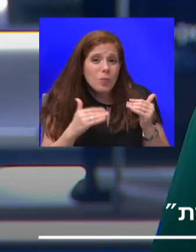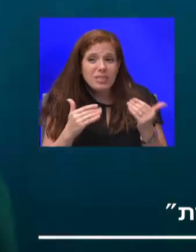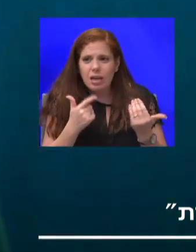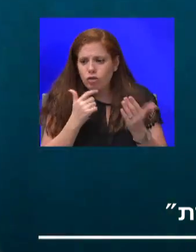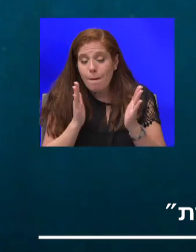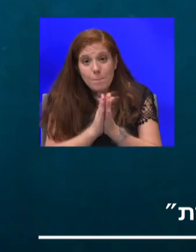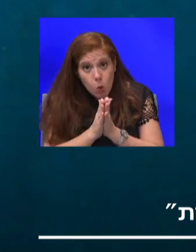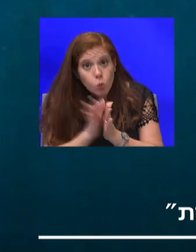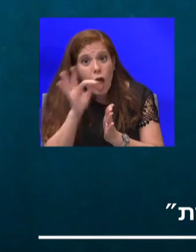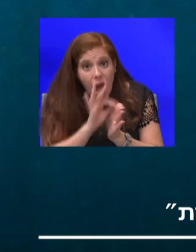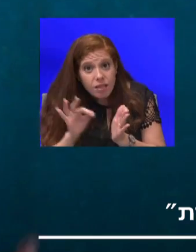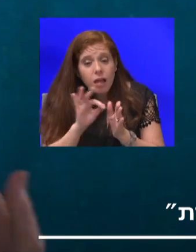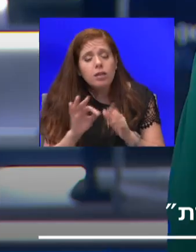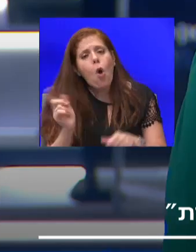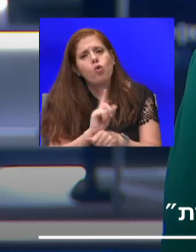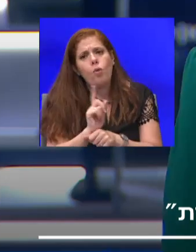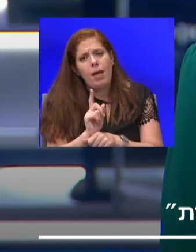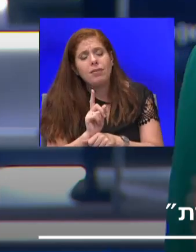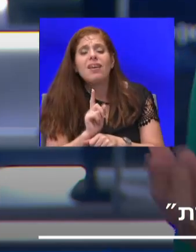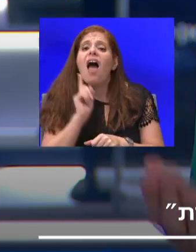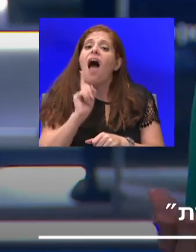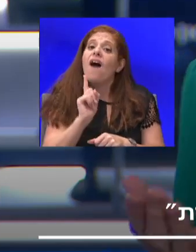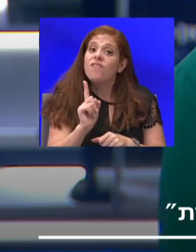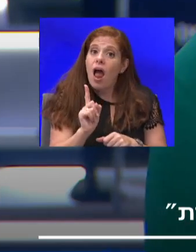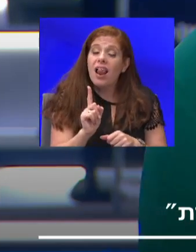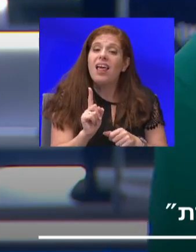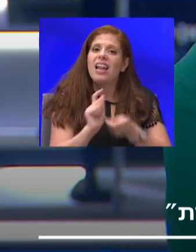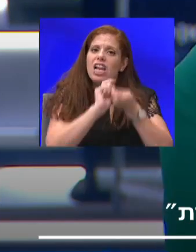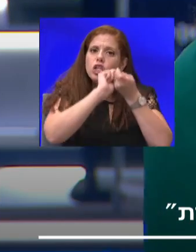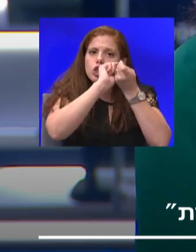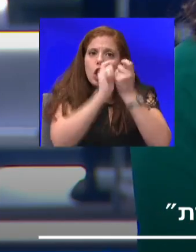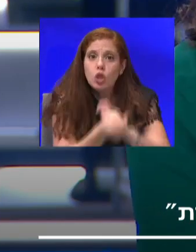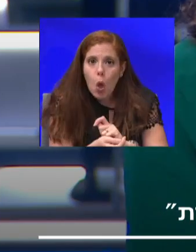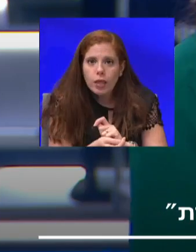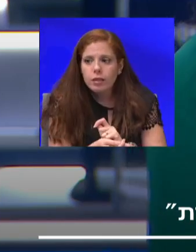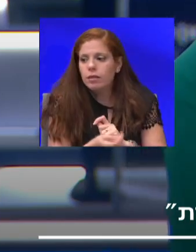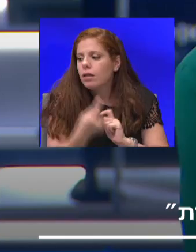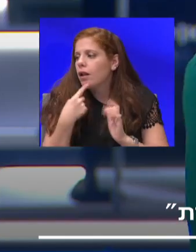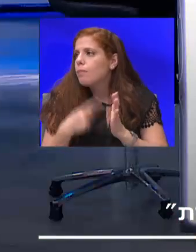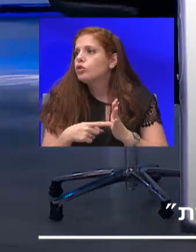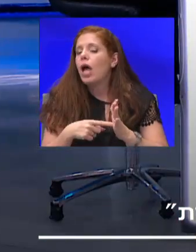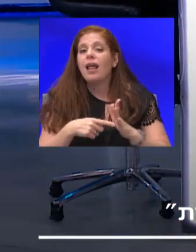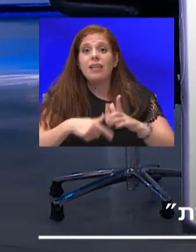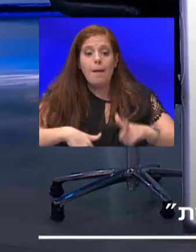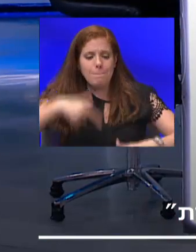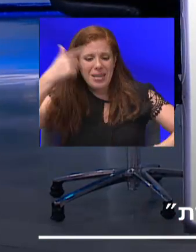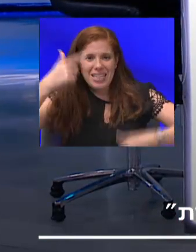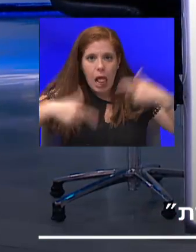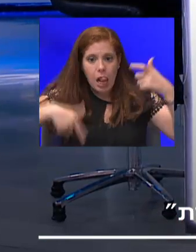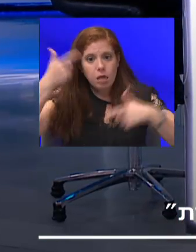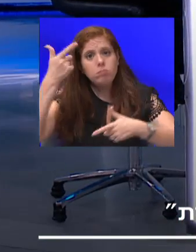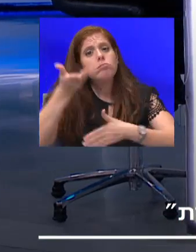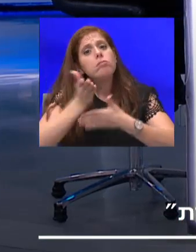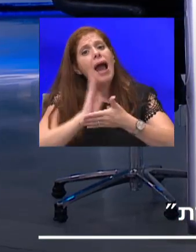אוטומטי. אבל לשנות, למשל, את המגדלים בחלקם למגורים. זאת אומרת, להסב